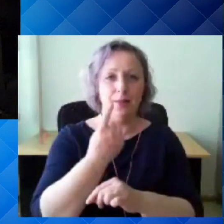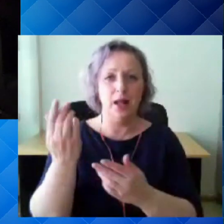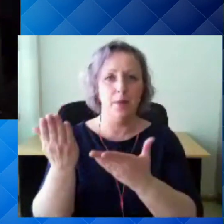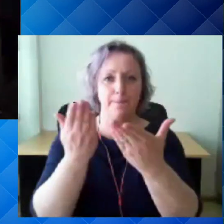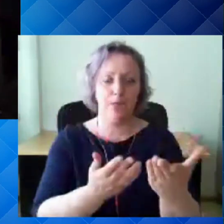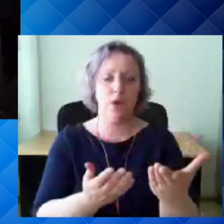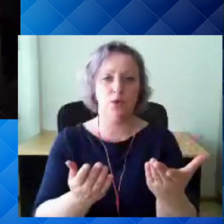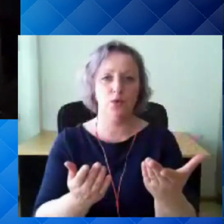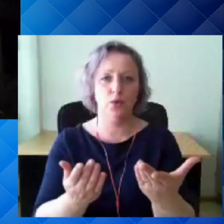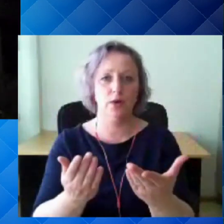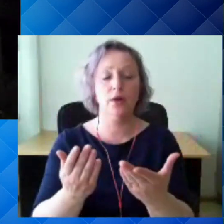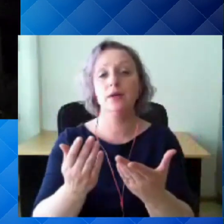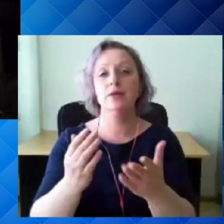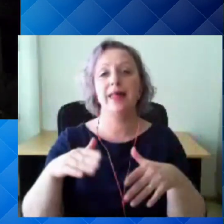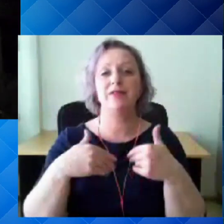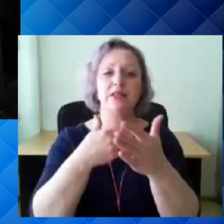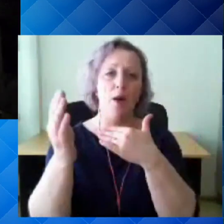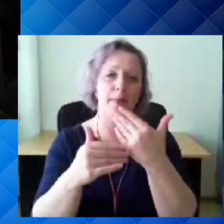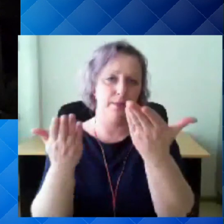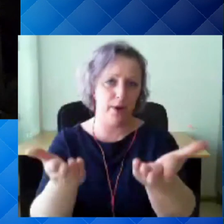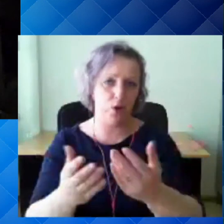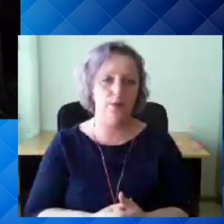tervisametile, Marianne Härmale, palun.